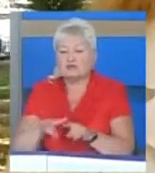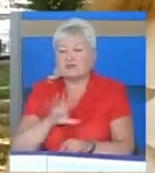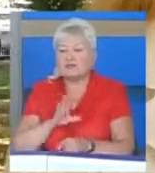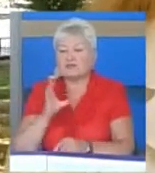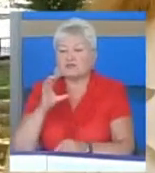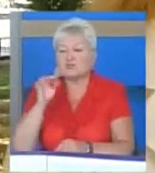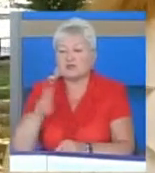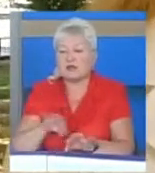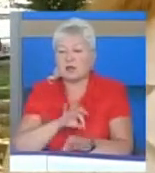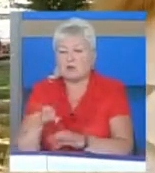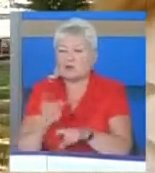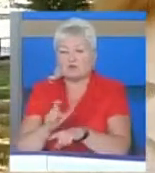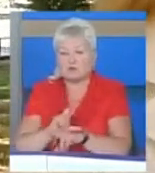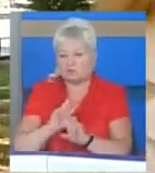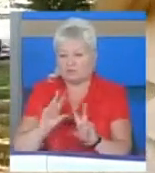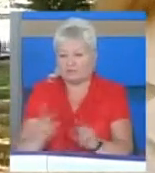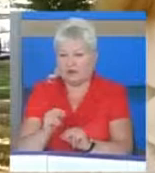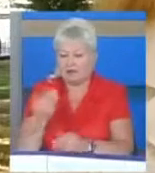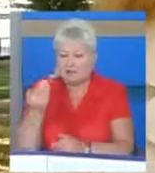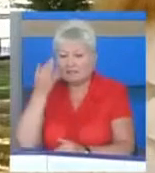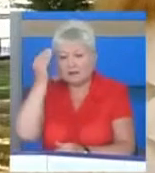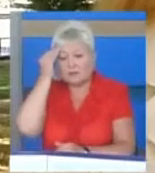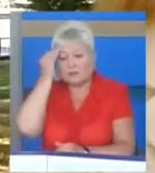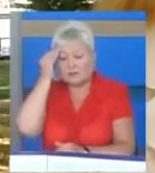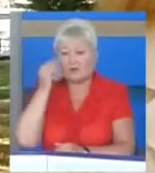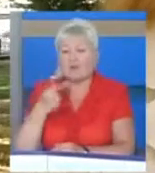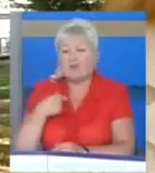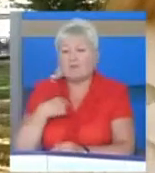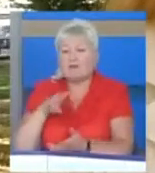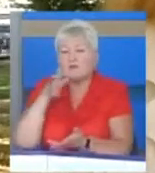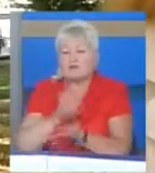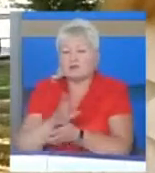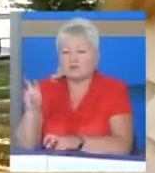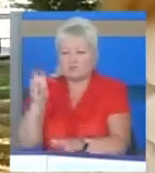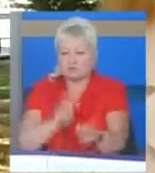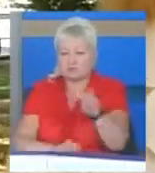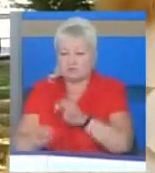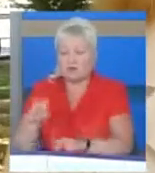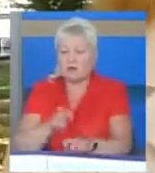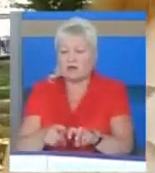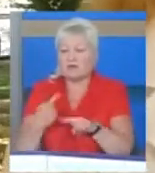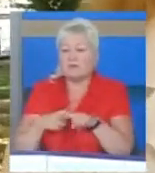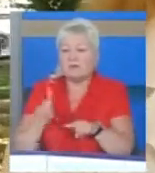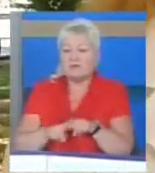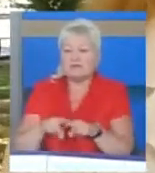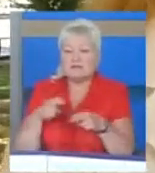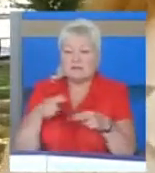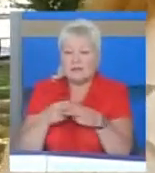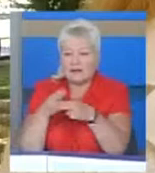вдалий, на мою думку. Ну і ми постійно шукаємо ось ті перепони,